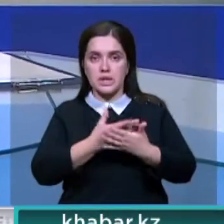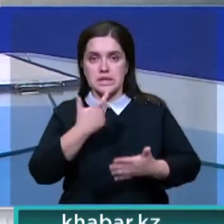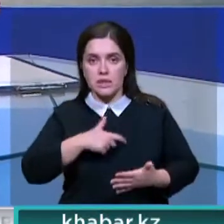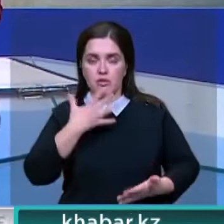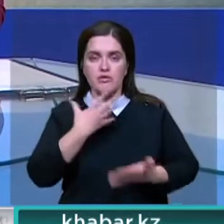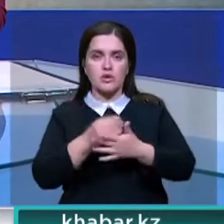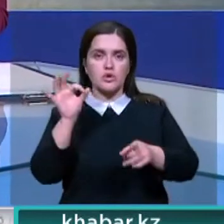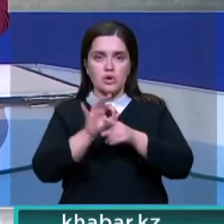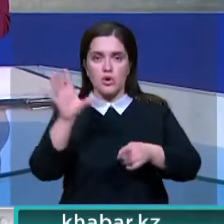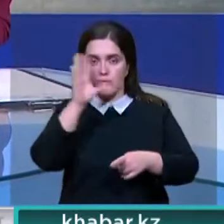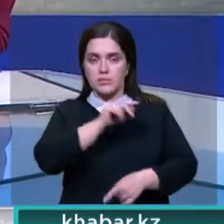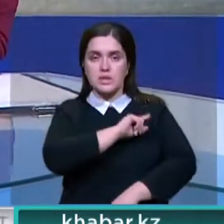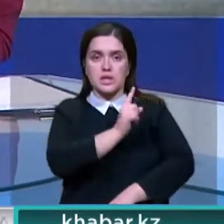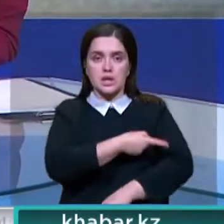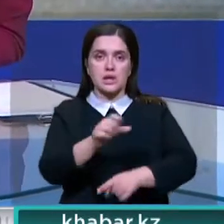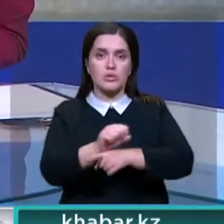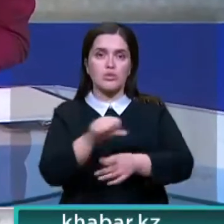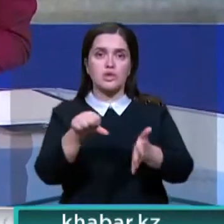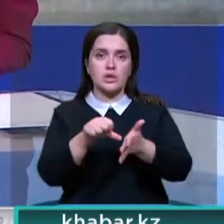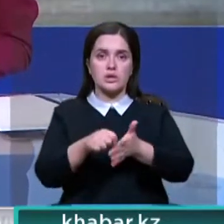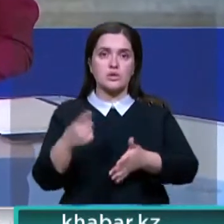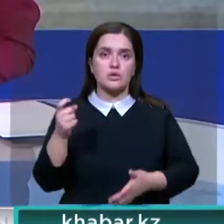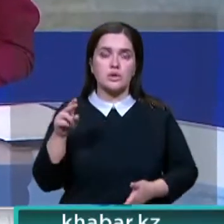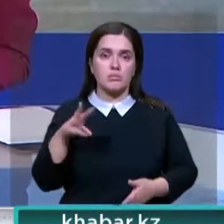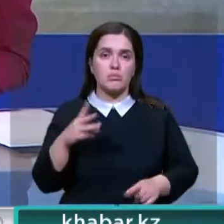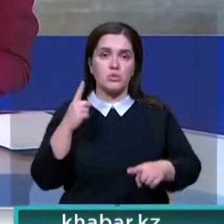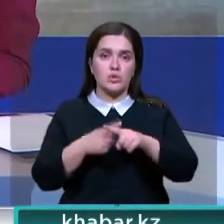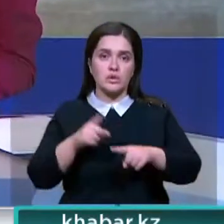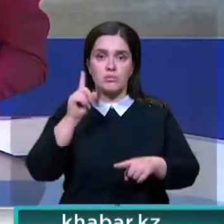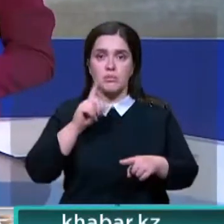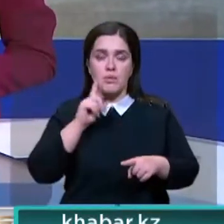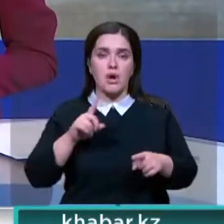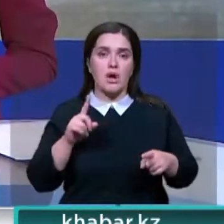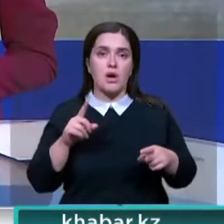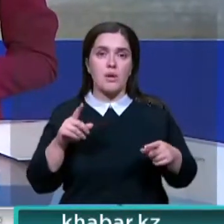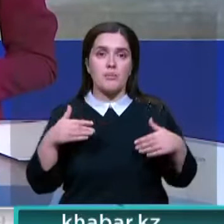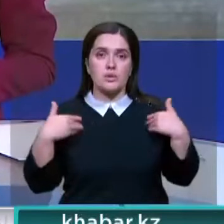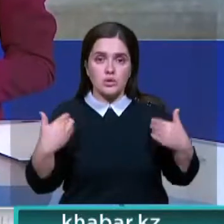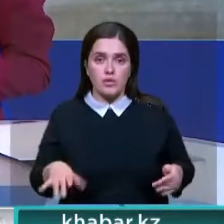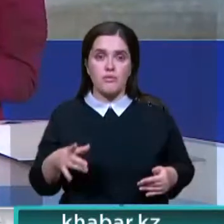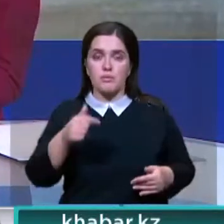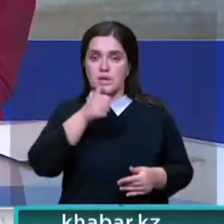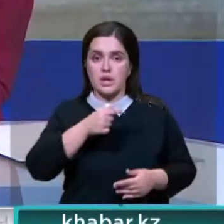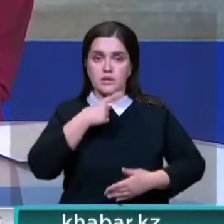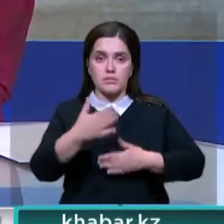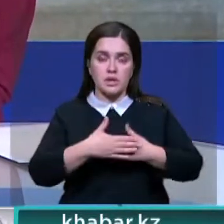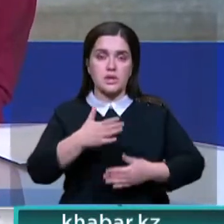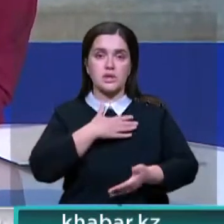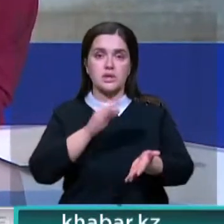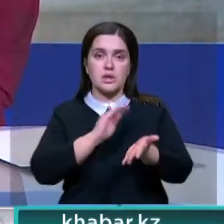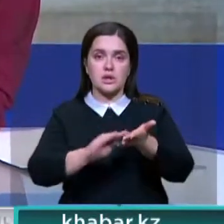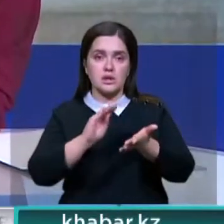целеустремленность и силу. К рекордам участников «100 километров плюс» безуспешно, но все же пытается